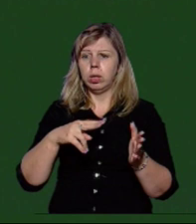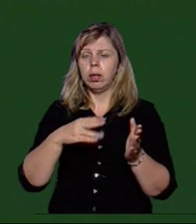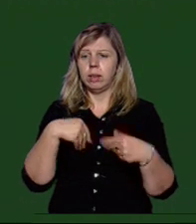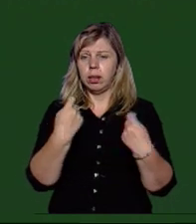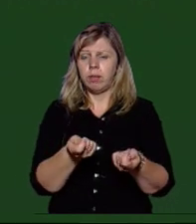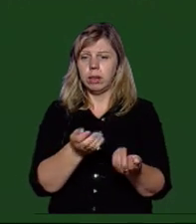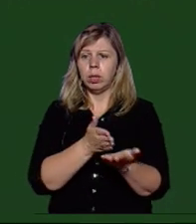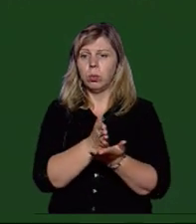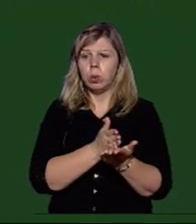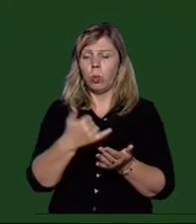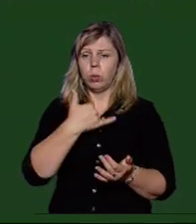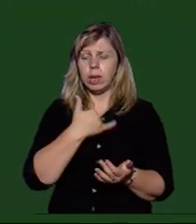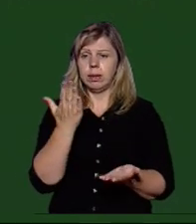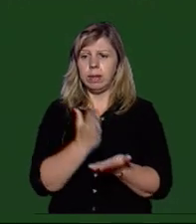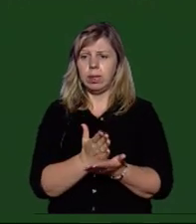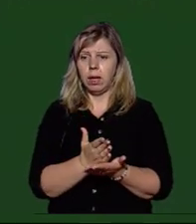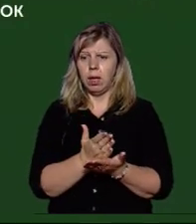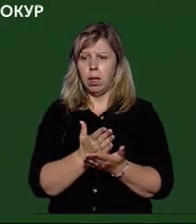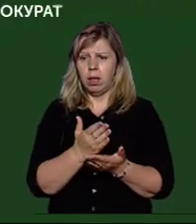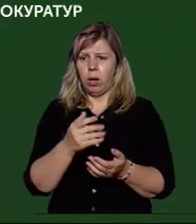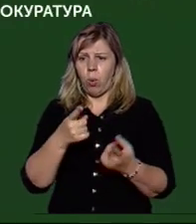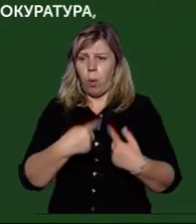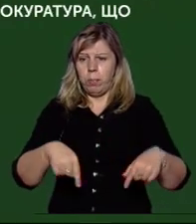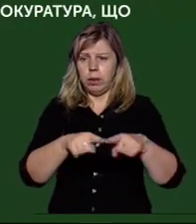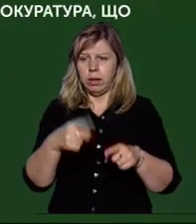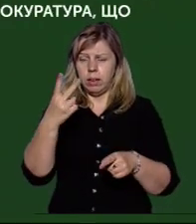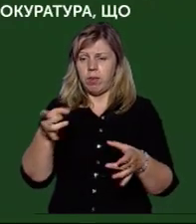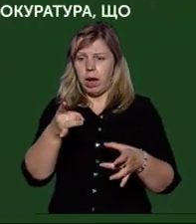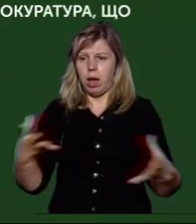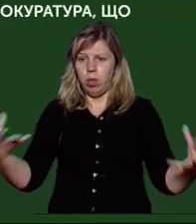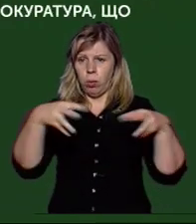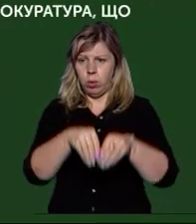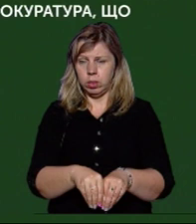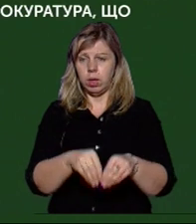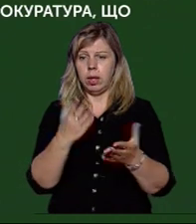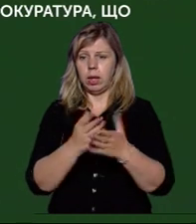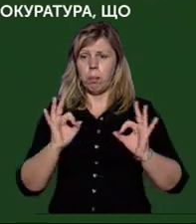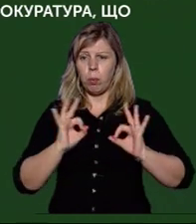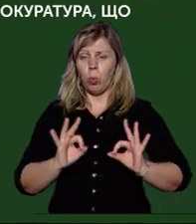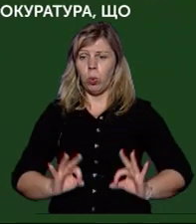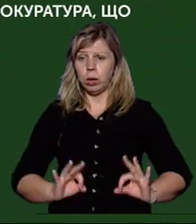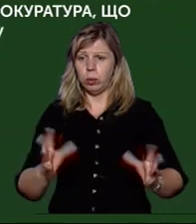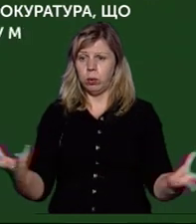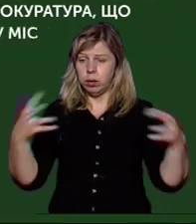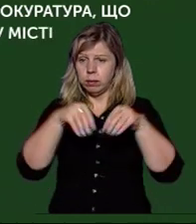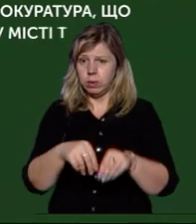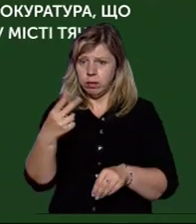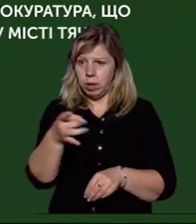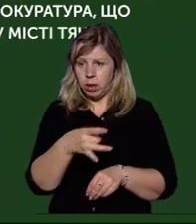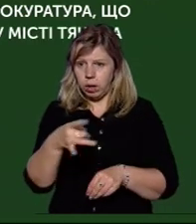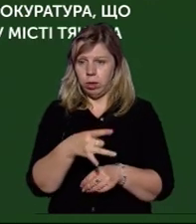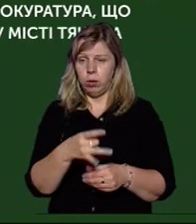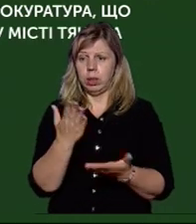У нас є міліція, яка об'єднує два райони, є прокуратура, яка об'єднує два райони,